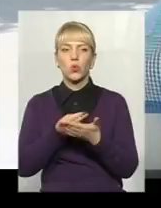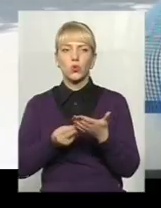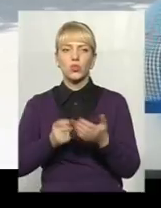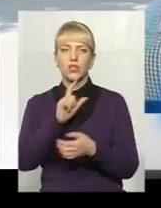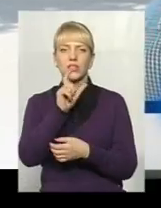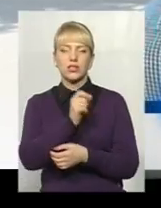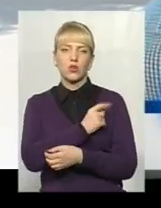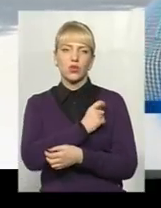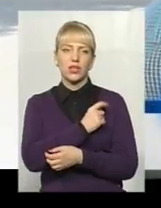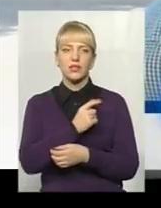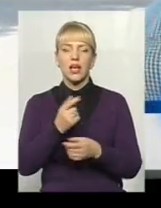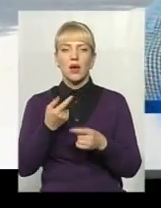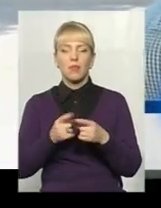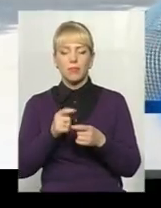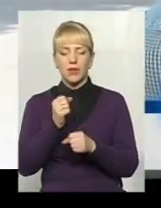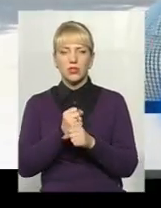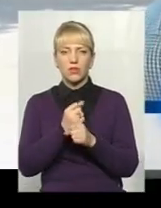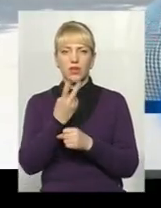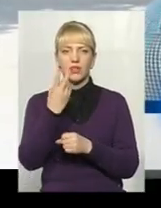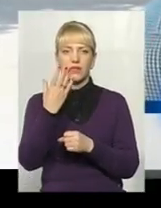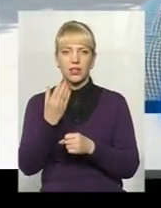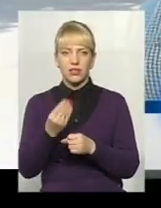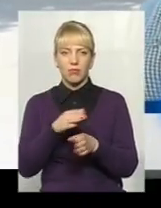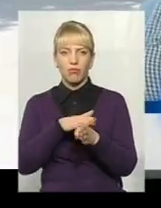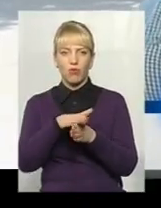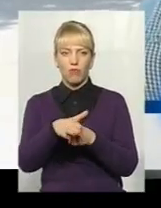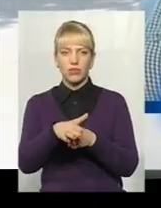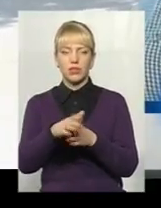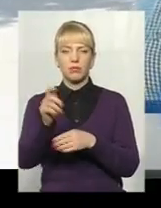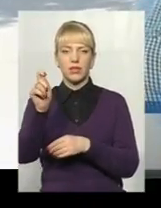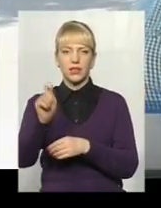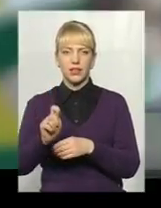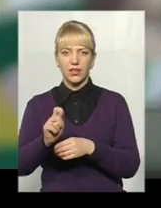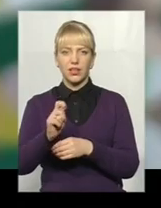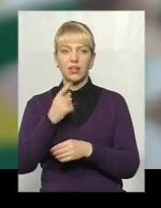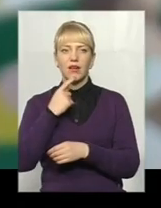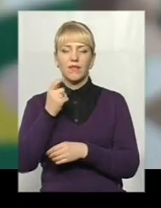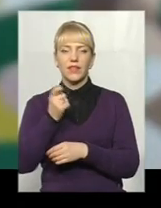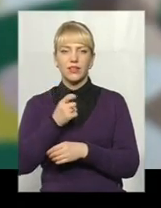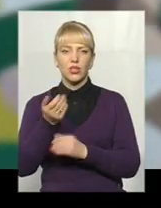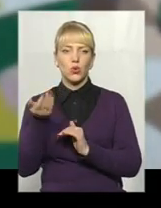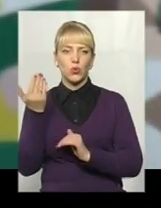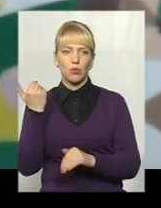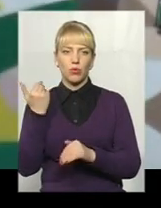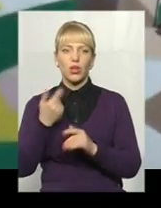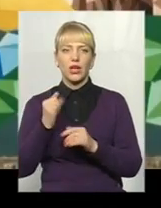працювали над ним два дні повних. Ми приїхали неділю тому. І ми його почали малювати